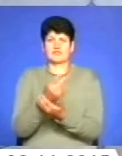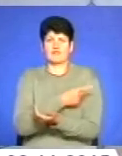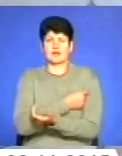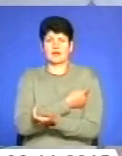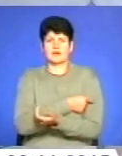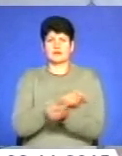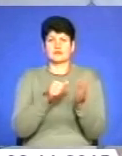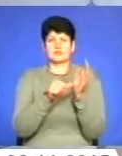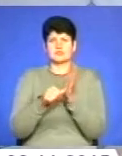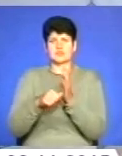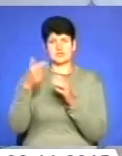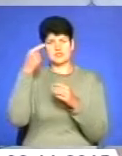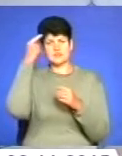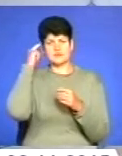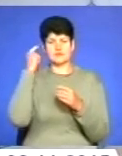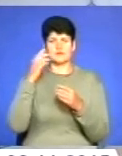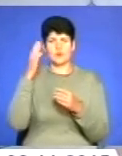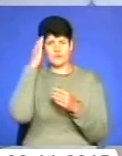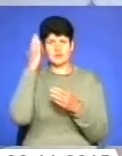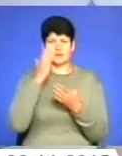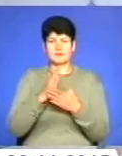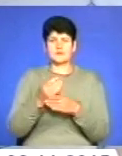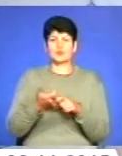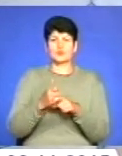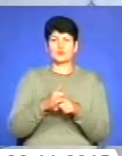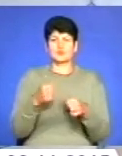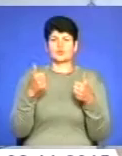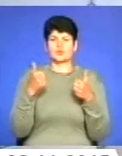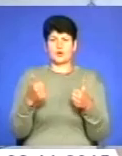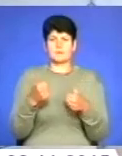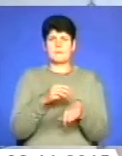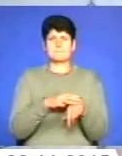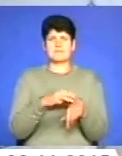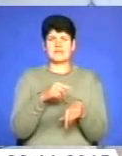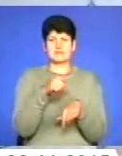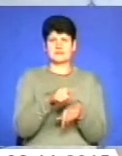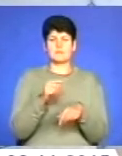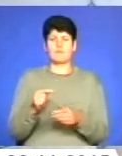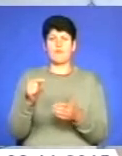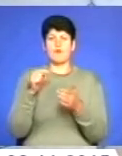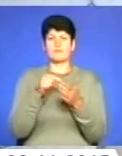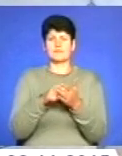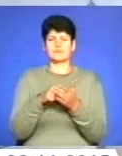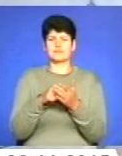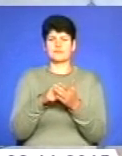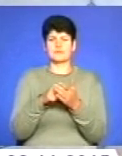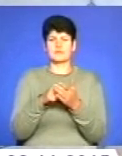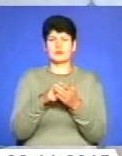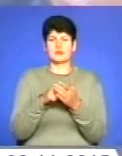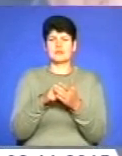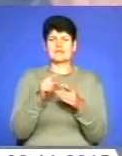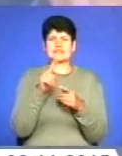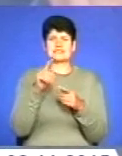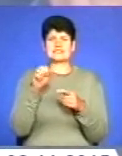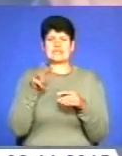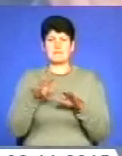шість швів на голові має, і мені дуже добрий тут міліціонер попав, замначальника.